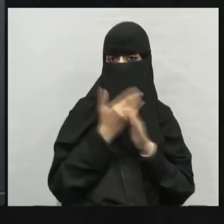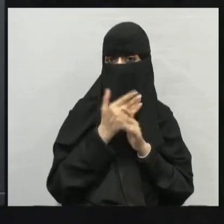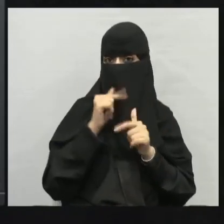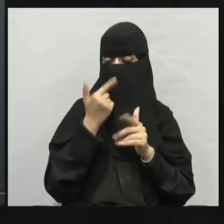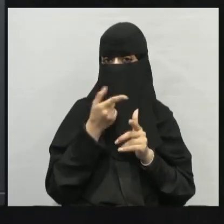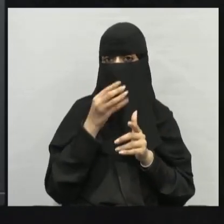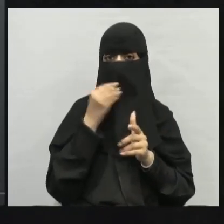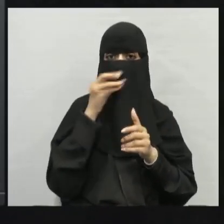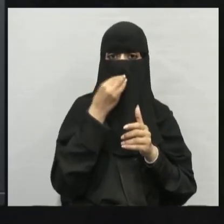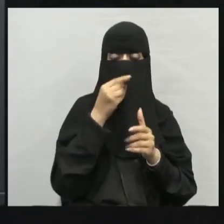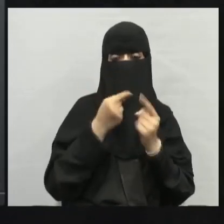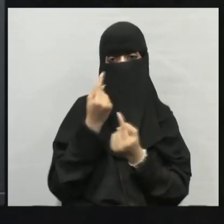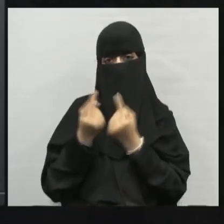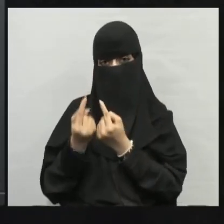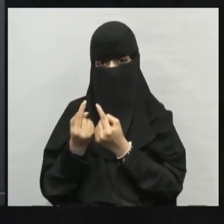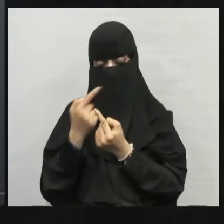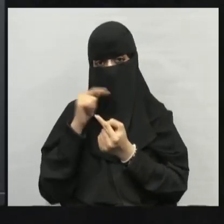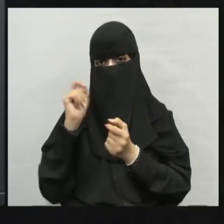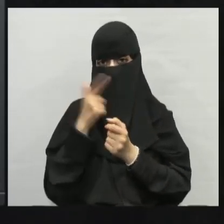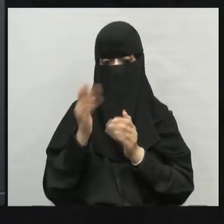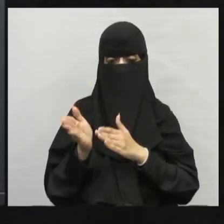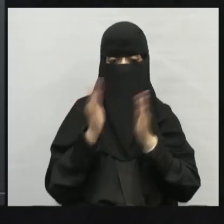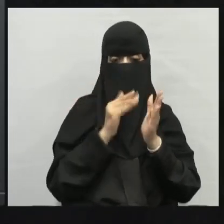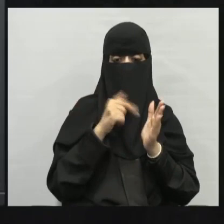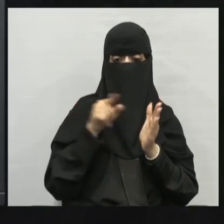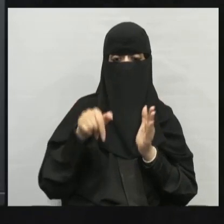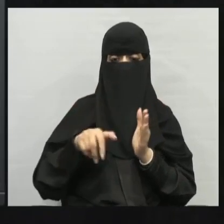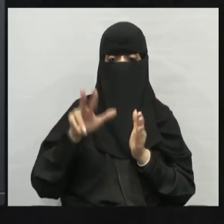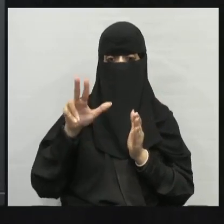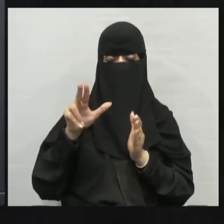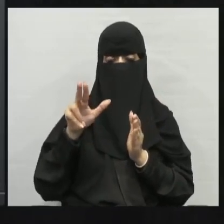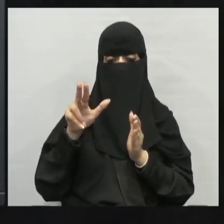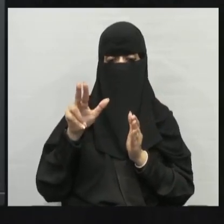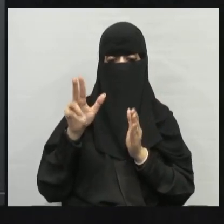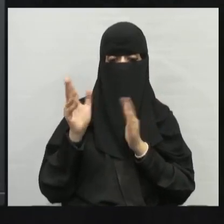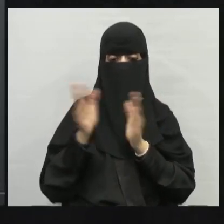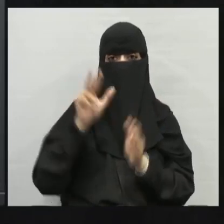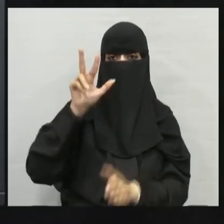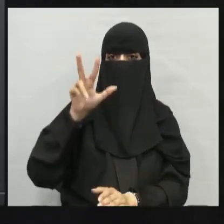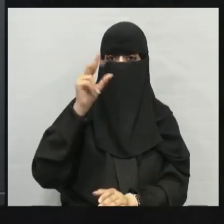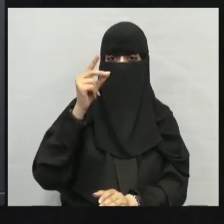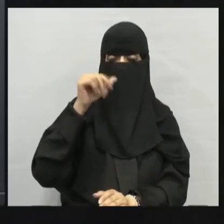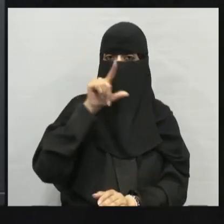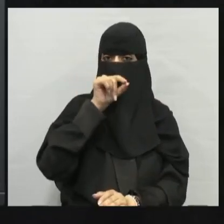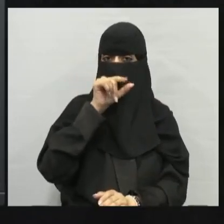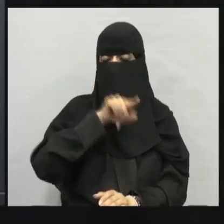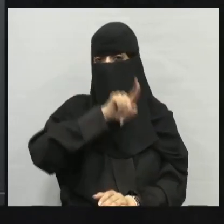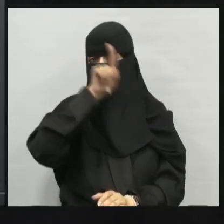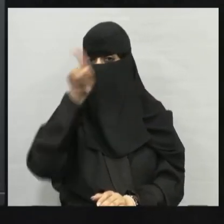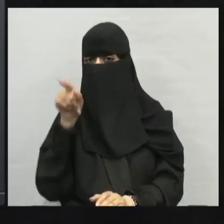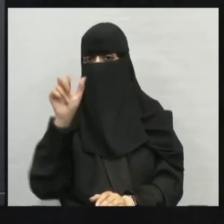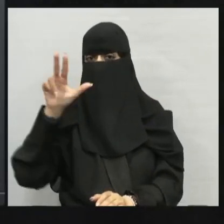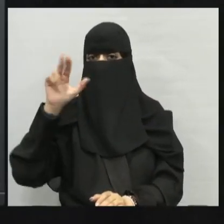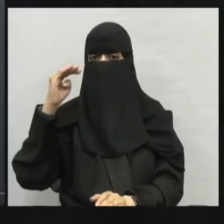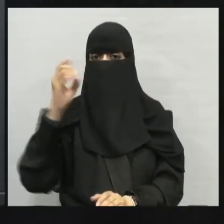مستهلك أول؟ لأنه يأكل النباتات مباشرة فيسمى بالمستهلك الأول المستهلك الثاني الطيور